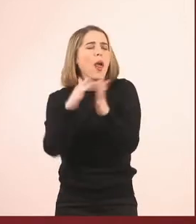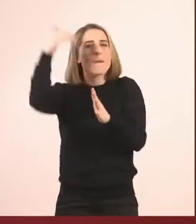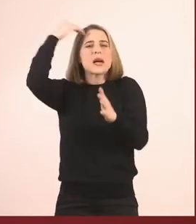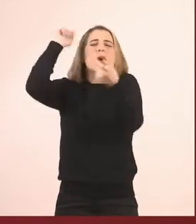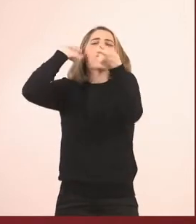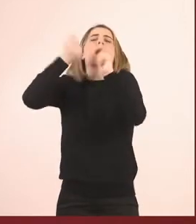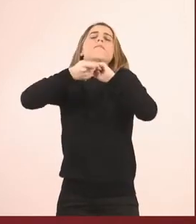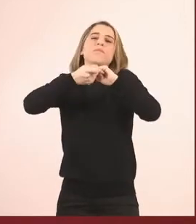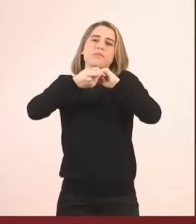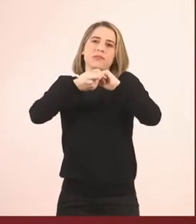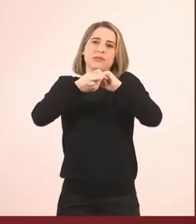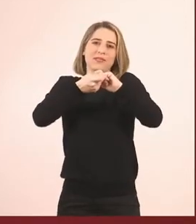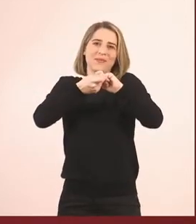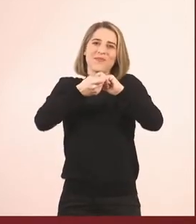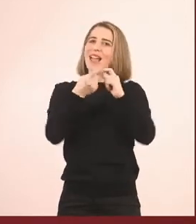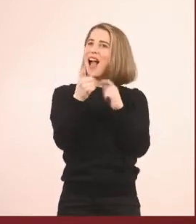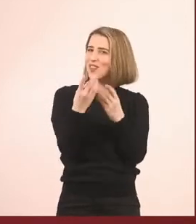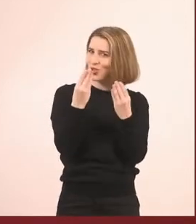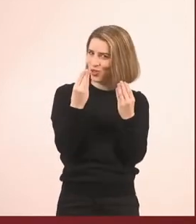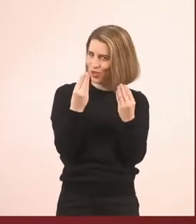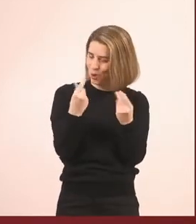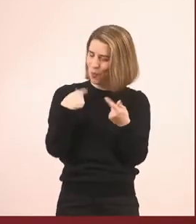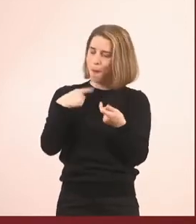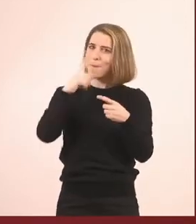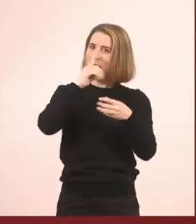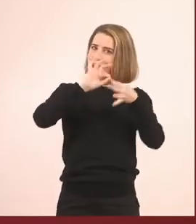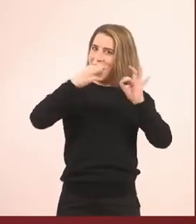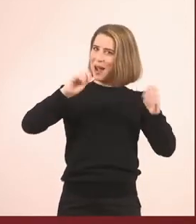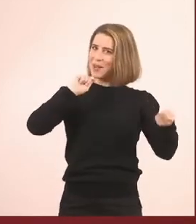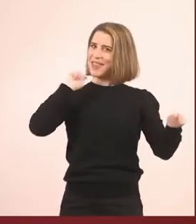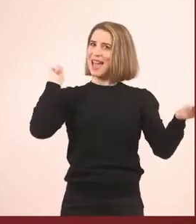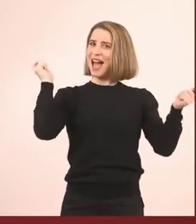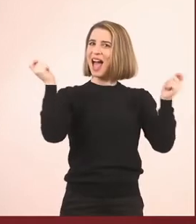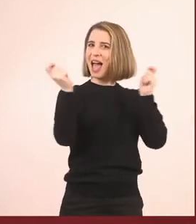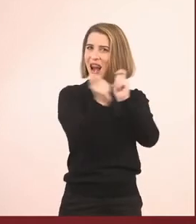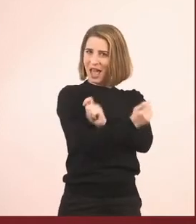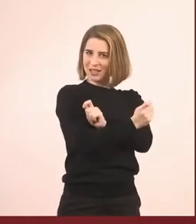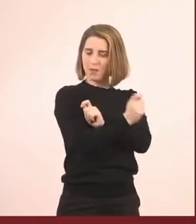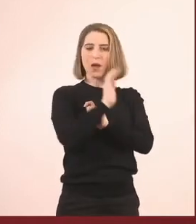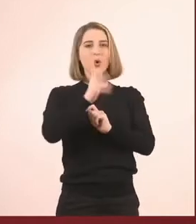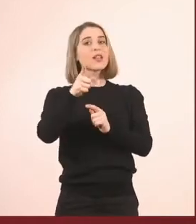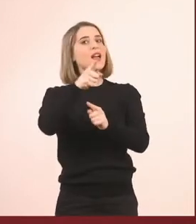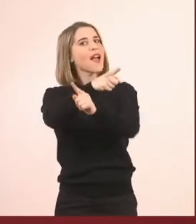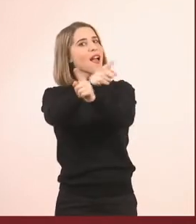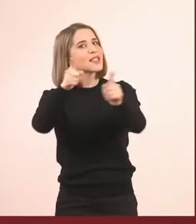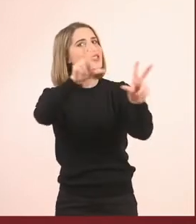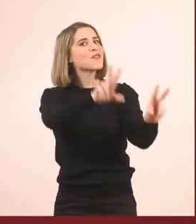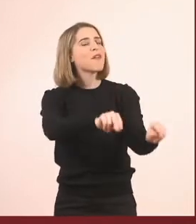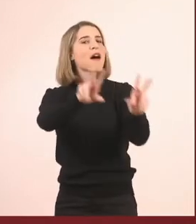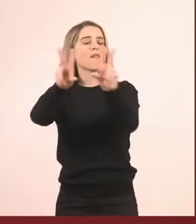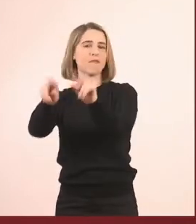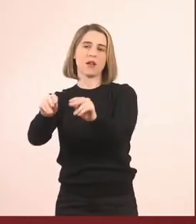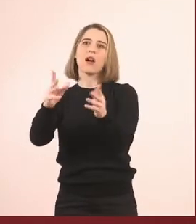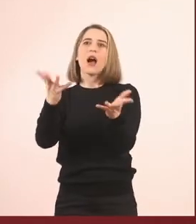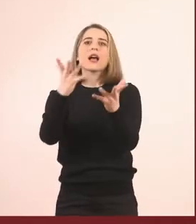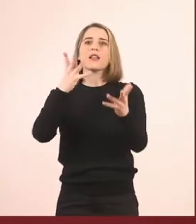Μπορείτε να φτιάξετε και εσείς λοιπόν το δικό σας παραμύθι από μία δική σας επιθυμία. Έχετε μία επιθυμία. Ας